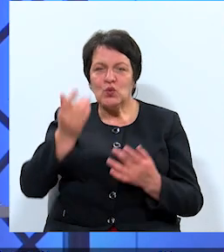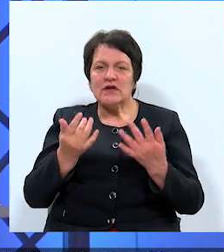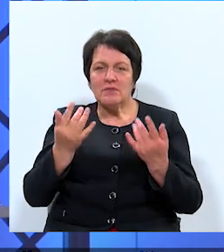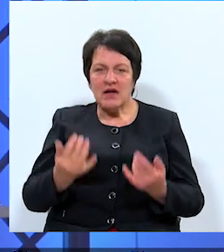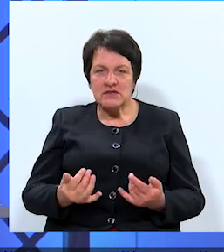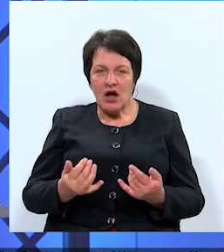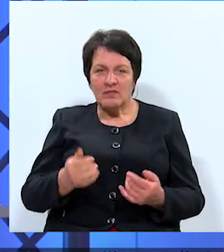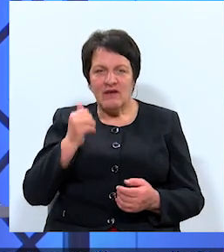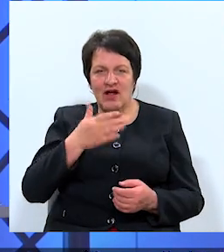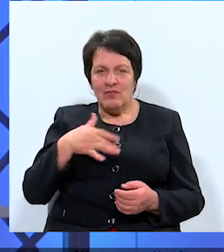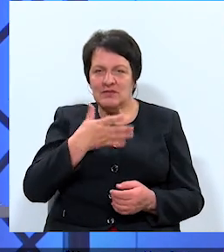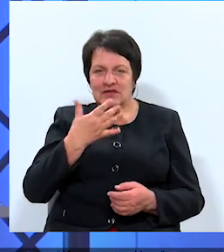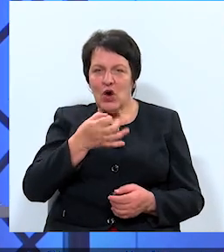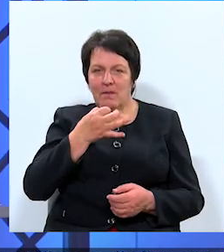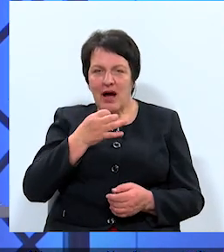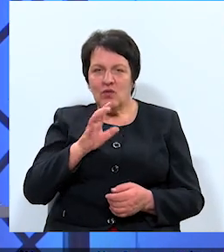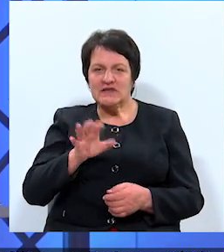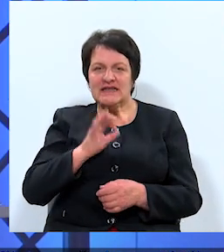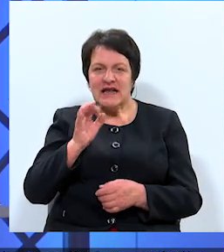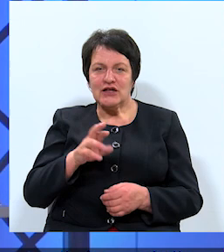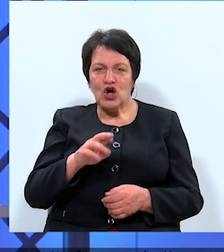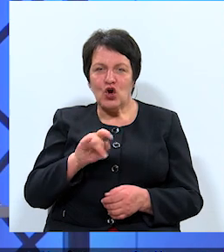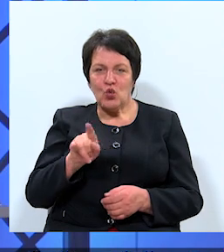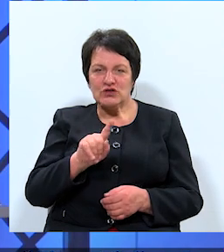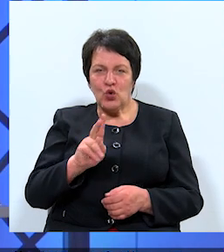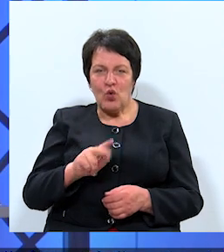pasākumi vēl mums nav pagovos Ruskules kundzis teikties.